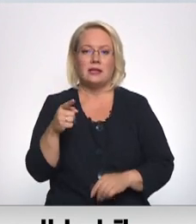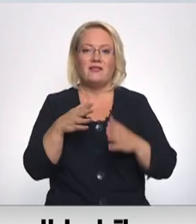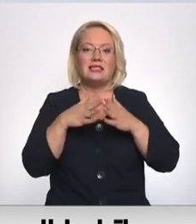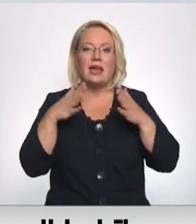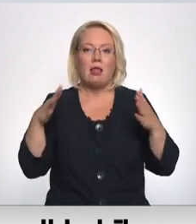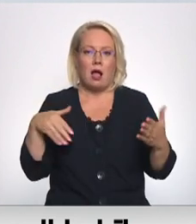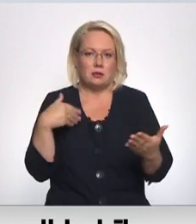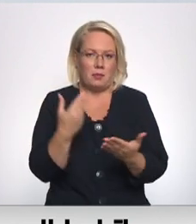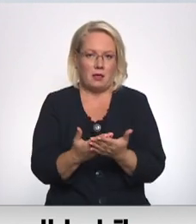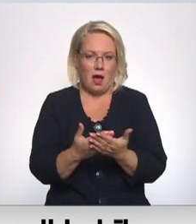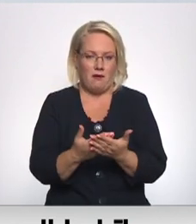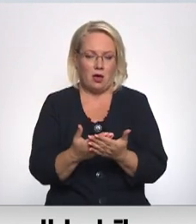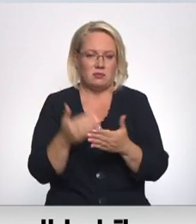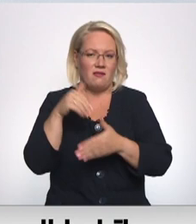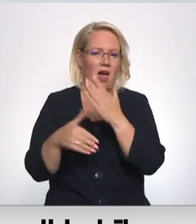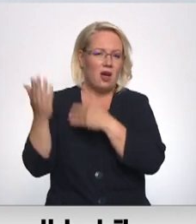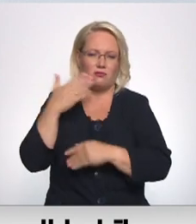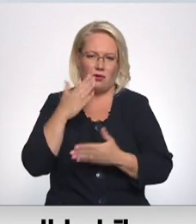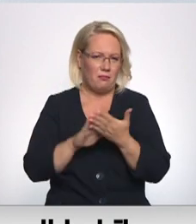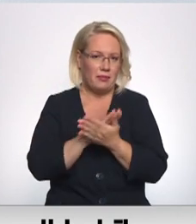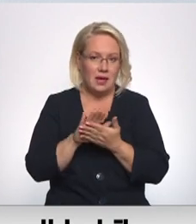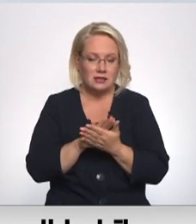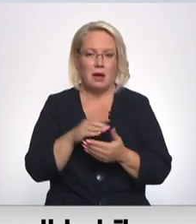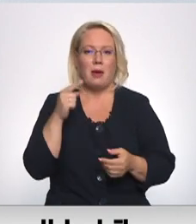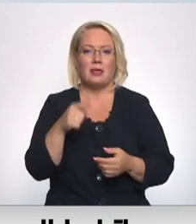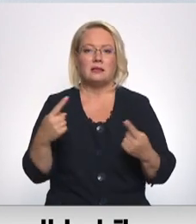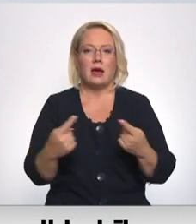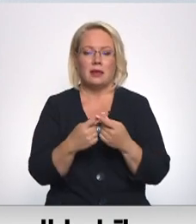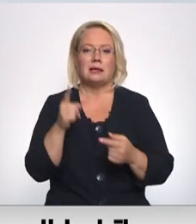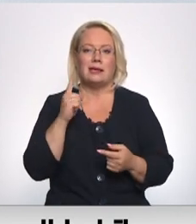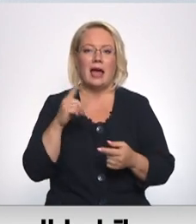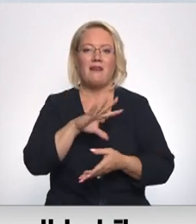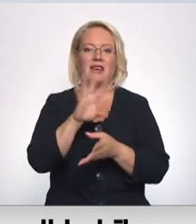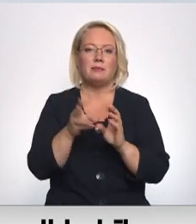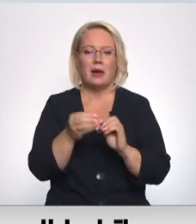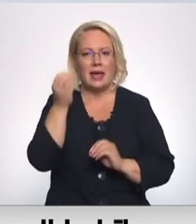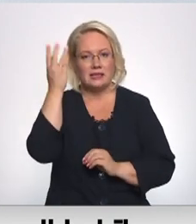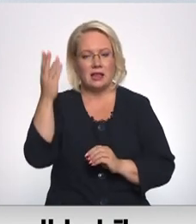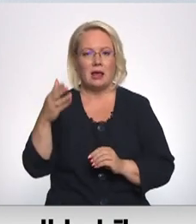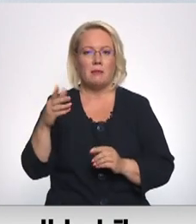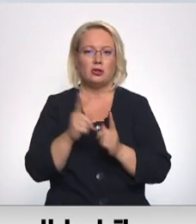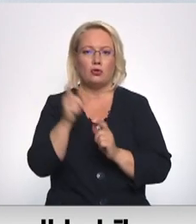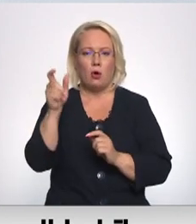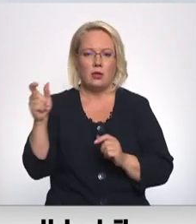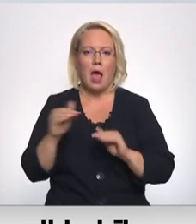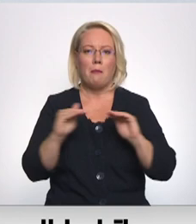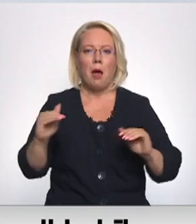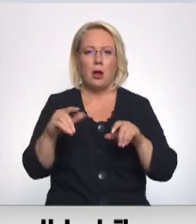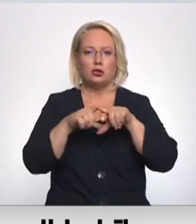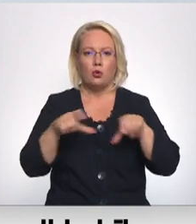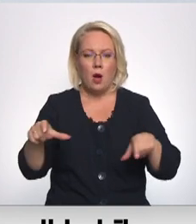piedāvājums. Taču tas skārtu tikai vispārējās izglītības skolotājus, pamatskolās un vidusskolās, un